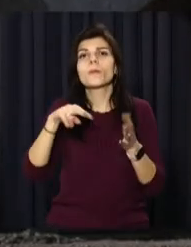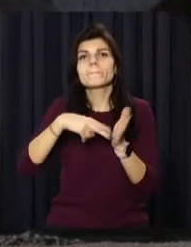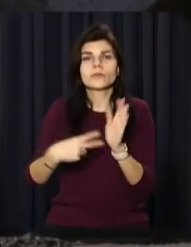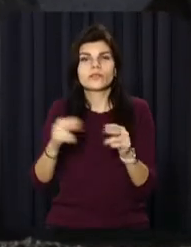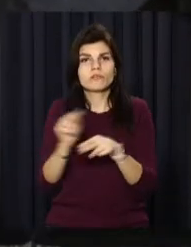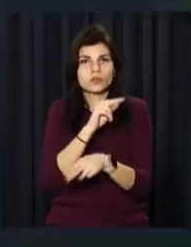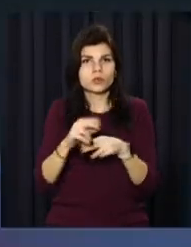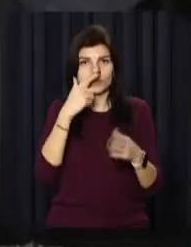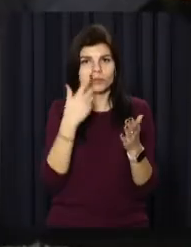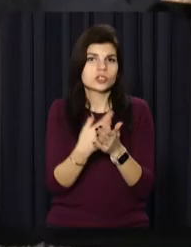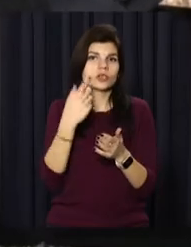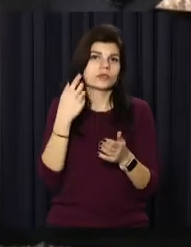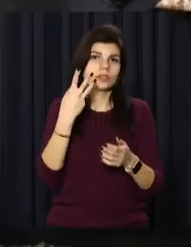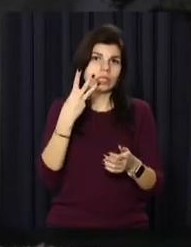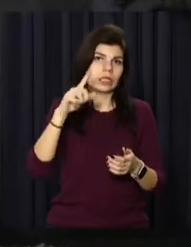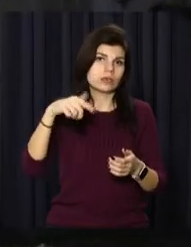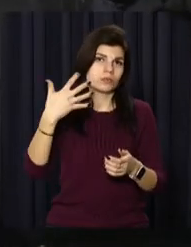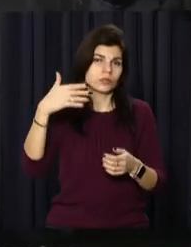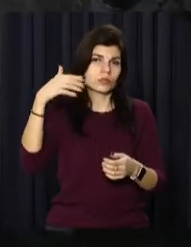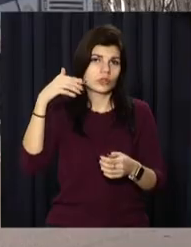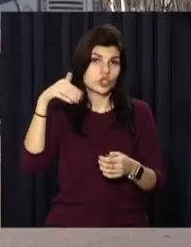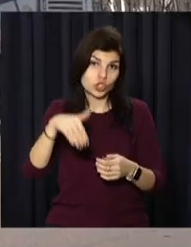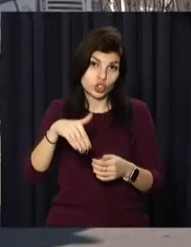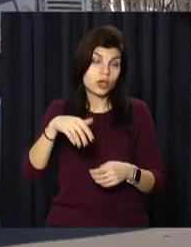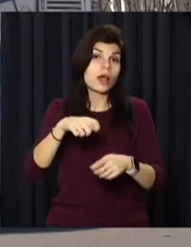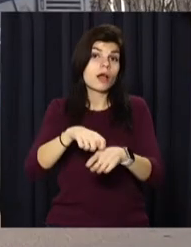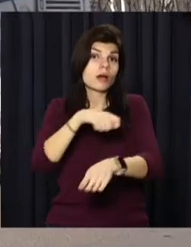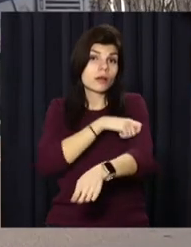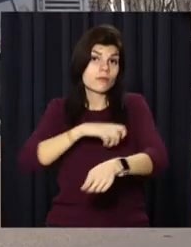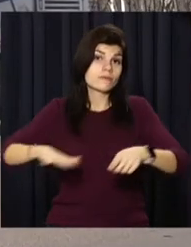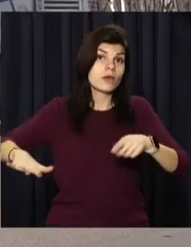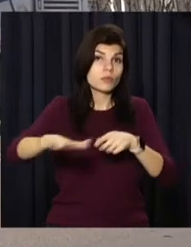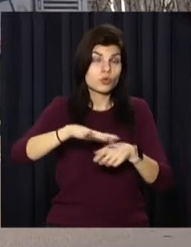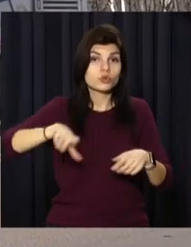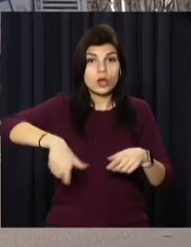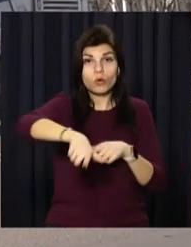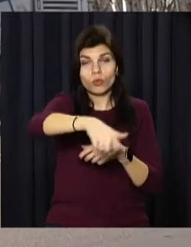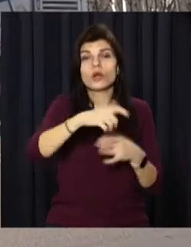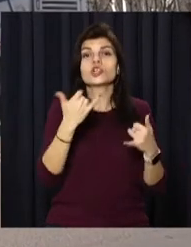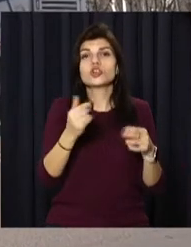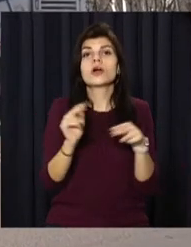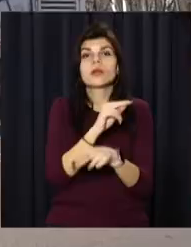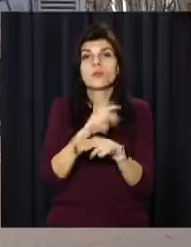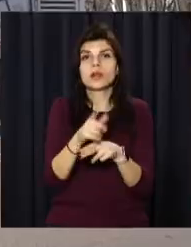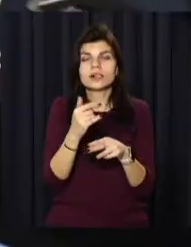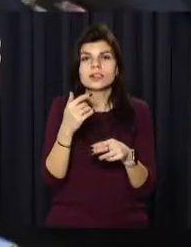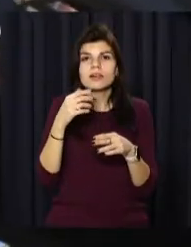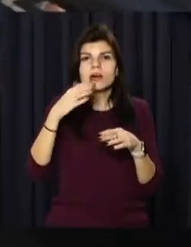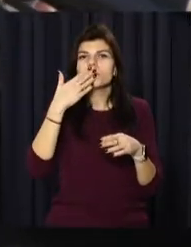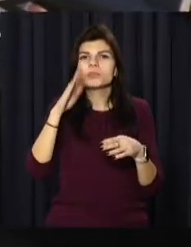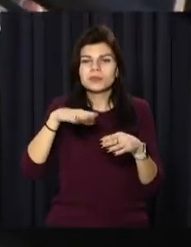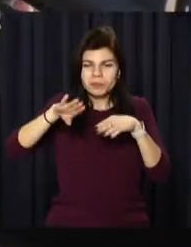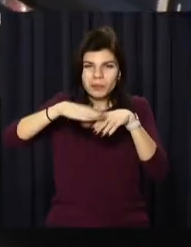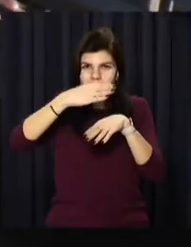відремонтувати майже 3,5 тисячі квадратних метрів дороги. Зараз ремонтники зрізають зруйноване